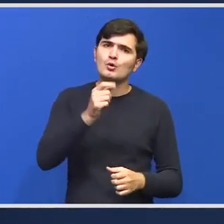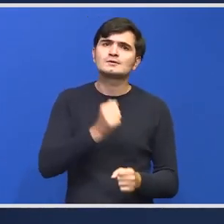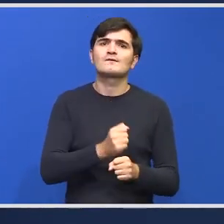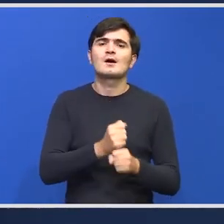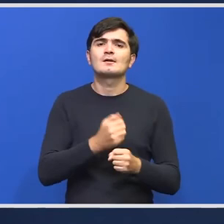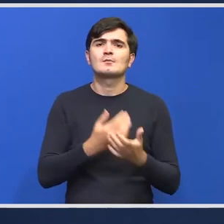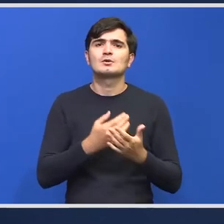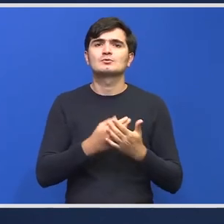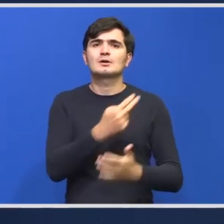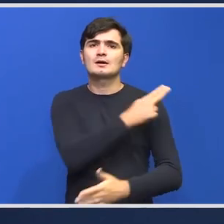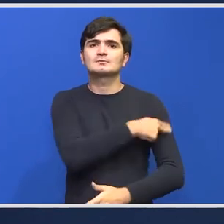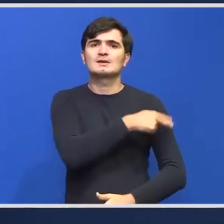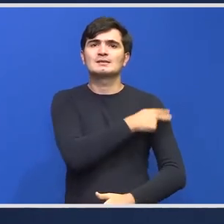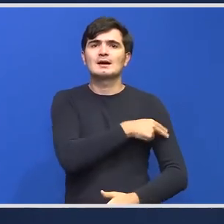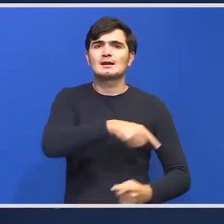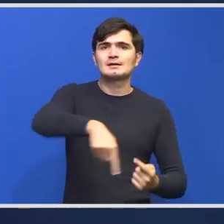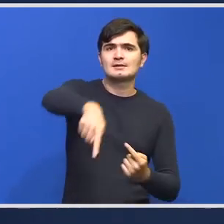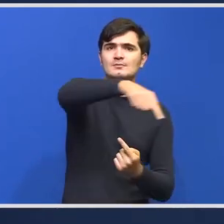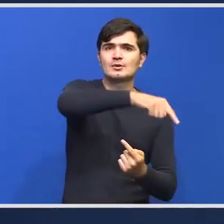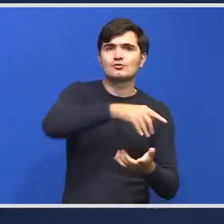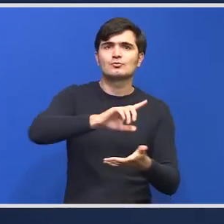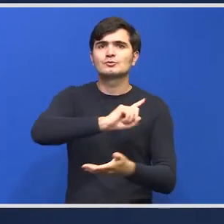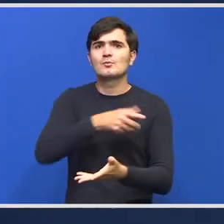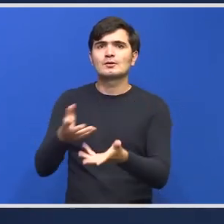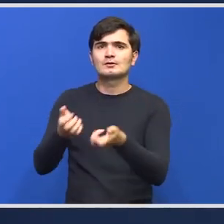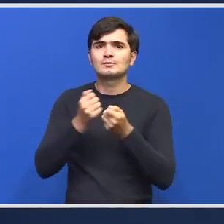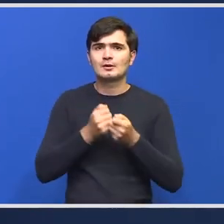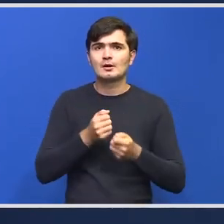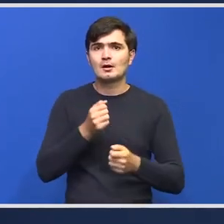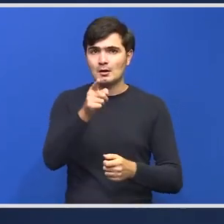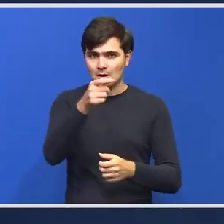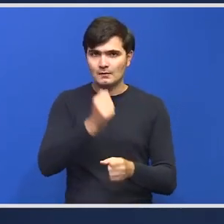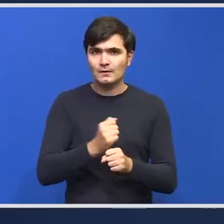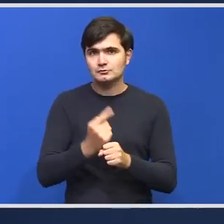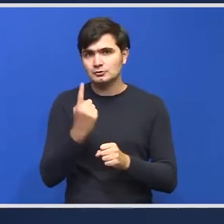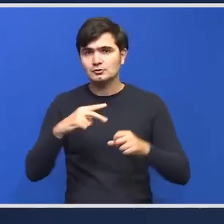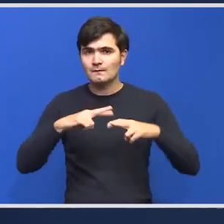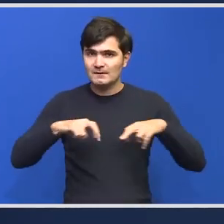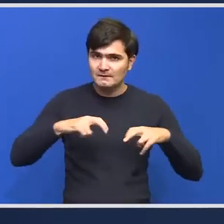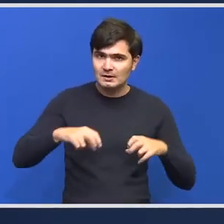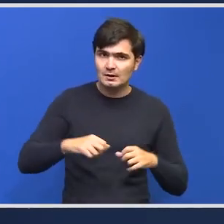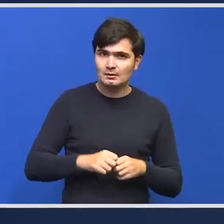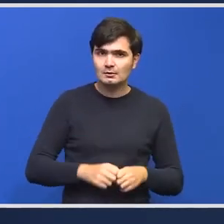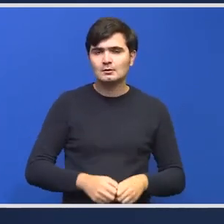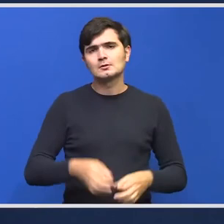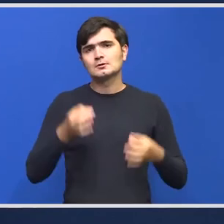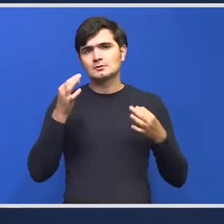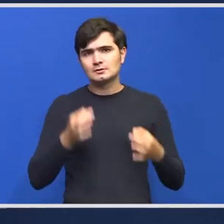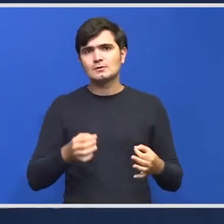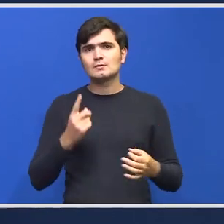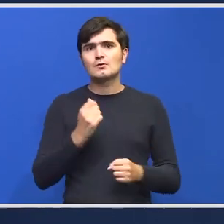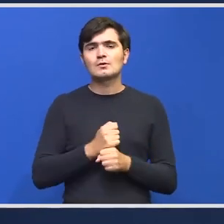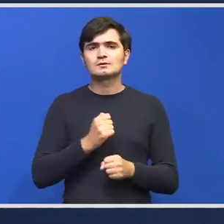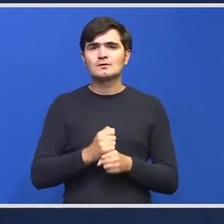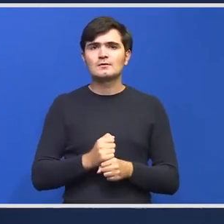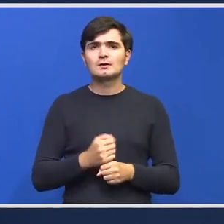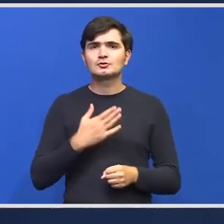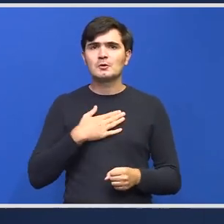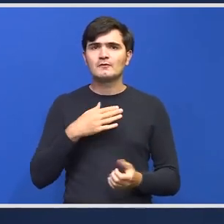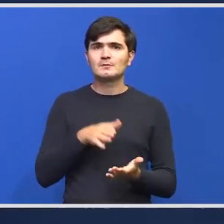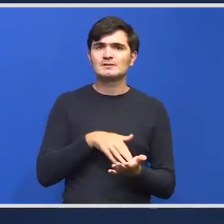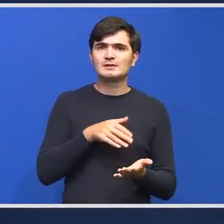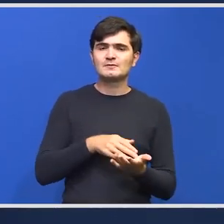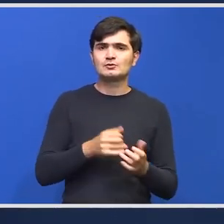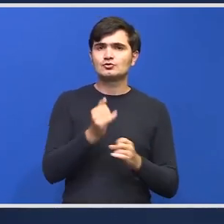spitalele din împrejurimi se poată prelua Faceți o verificare acolo? Cu siguranță vom face avem servicii